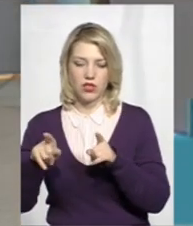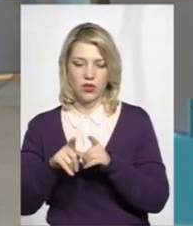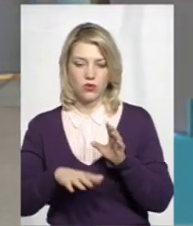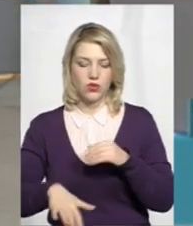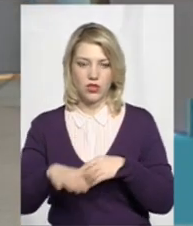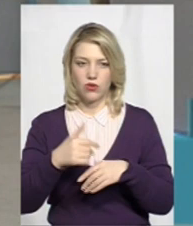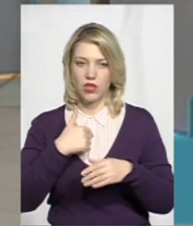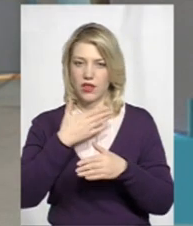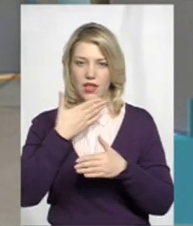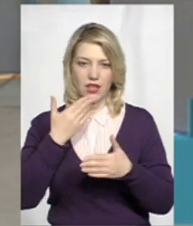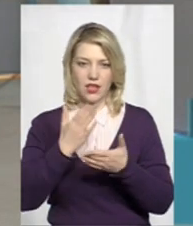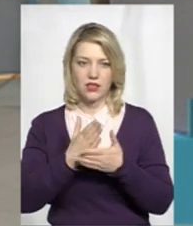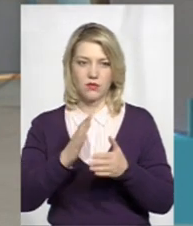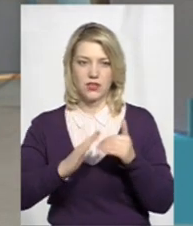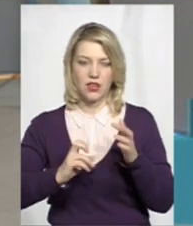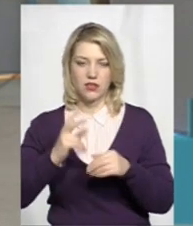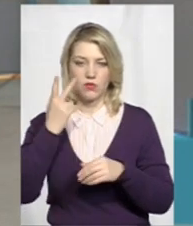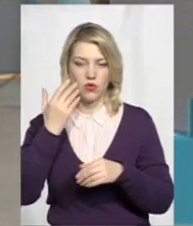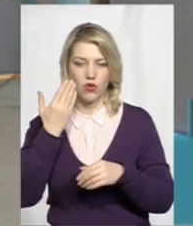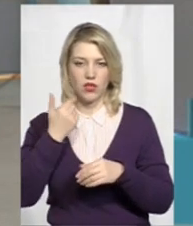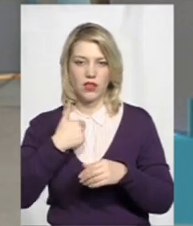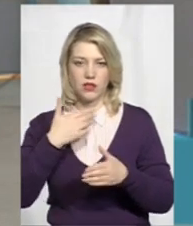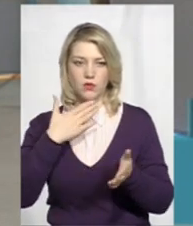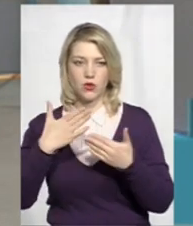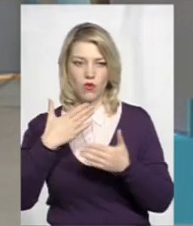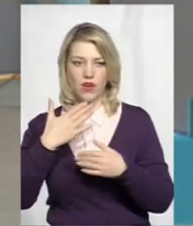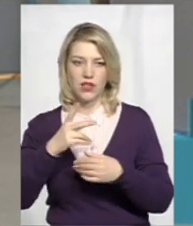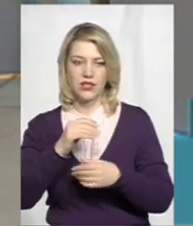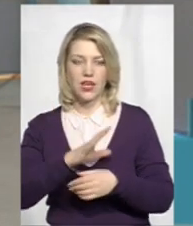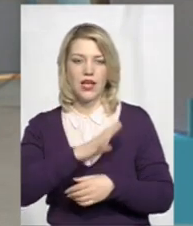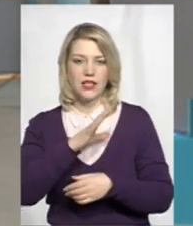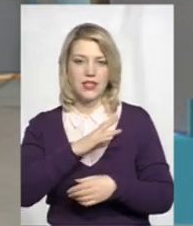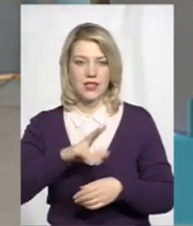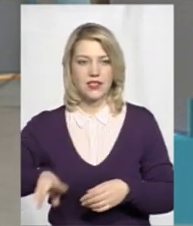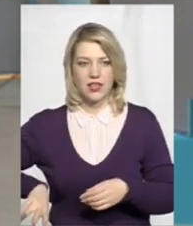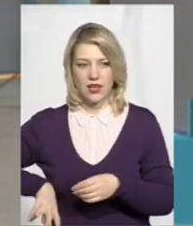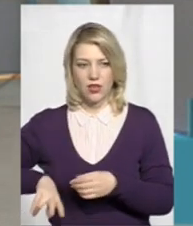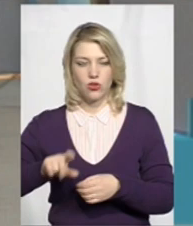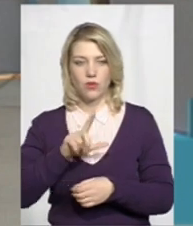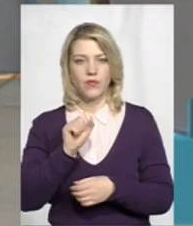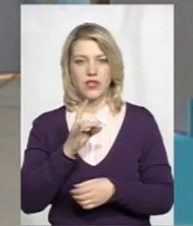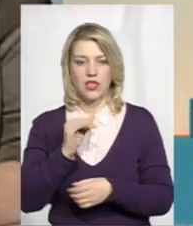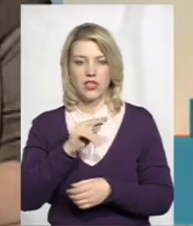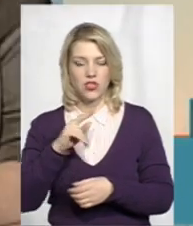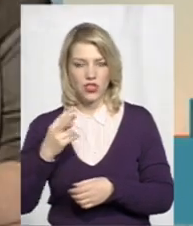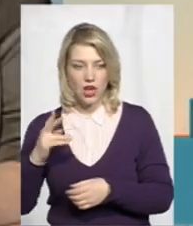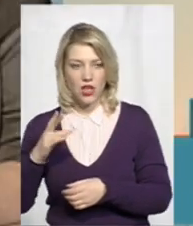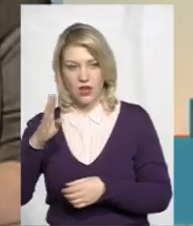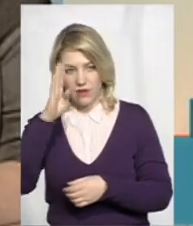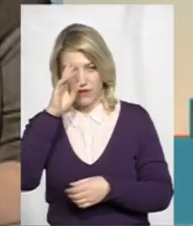спеціалістом в даному випадку, але коли спілкувалися з екс-директором Заріччя, то, в принципі, він говорив, що